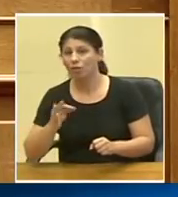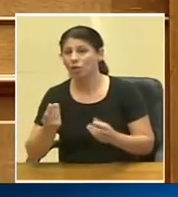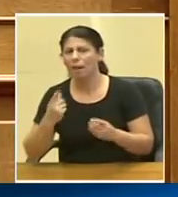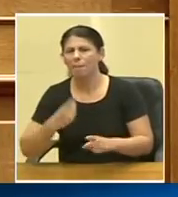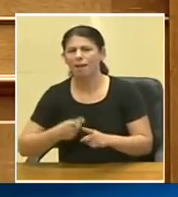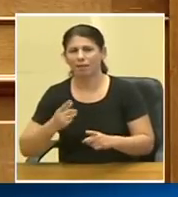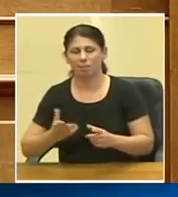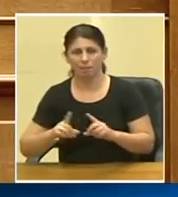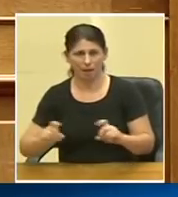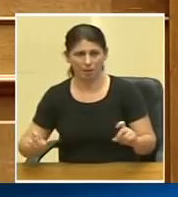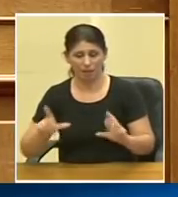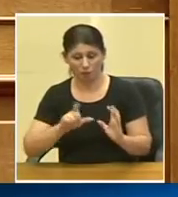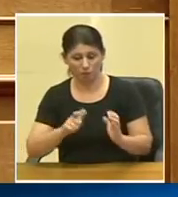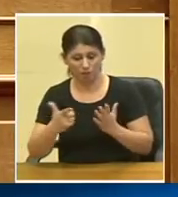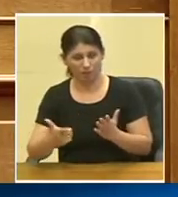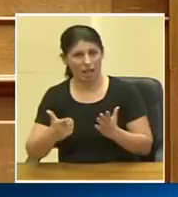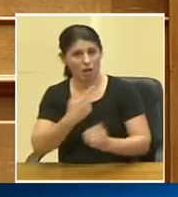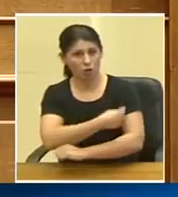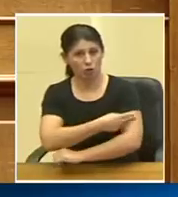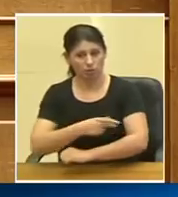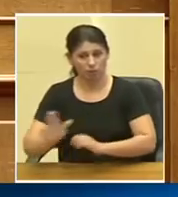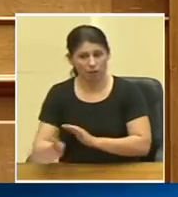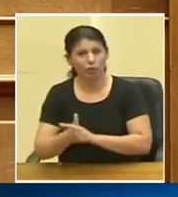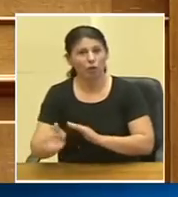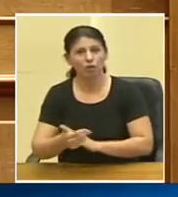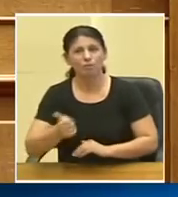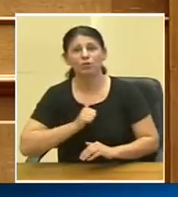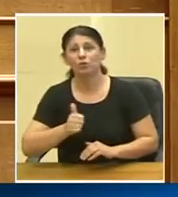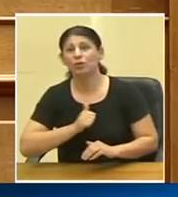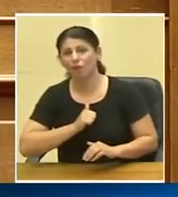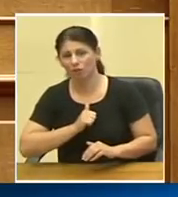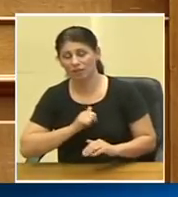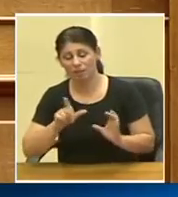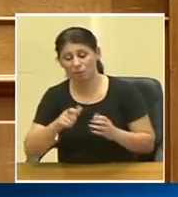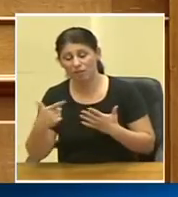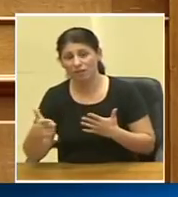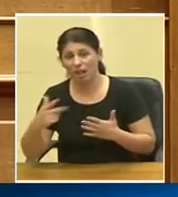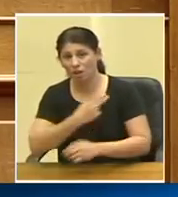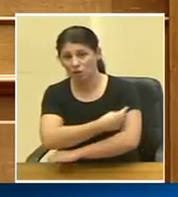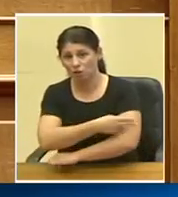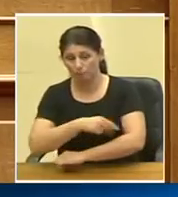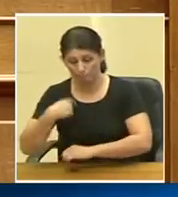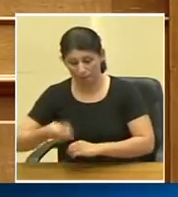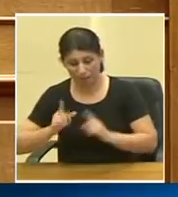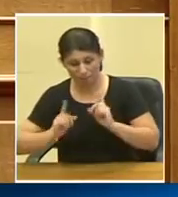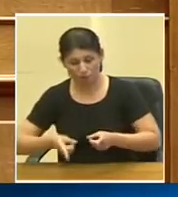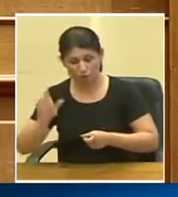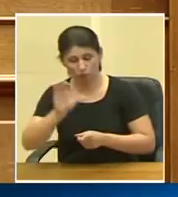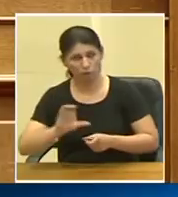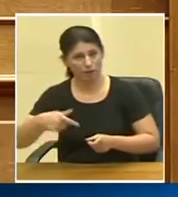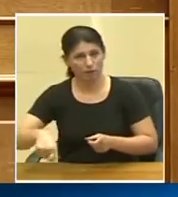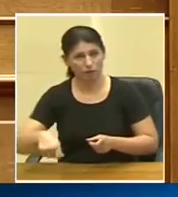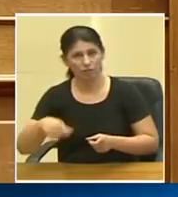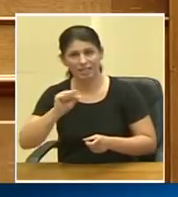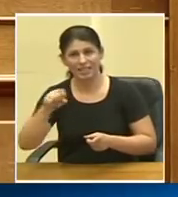σε 77 νοσοκομεία έχουμε διώξει στους εργολάβους σε 77 και μετά την απόχαση του Ευρωπαϊκού Δικαστηρίου και του